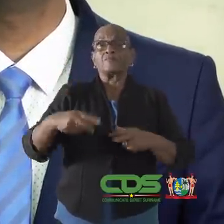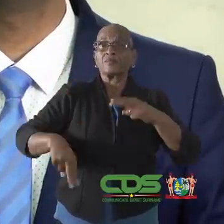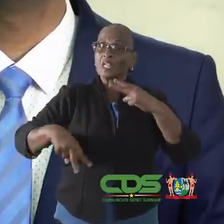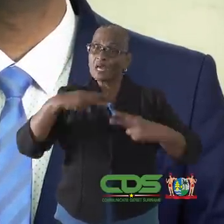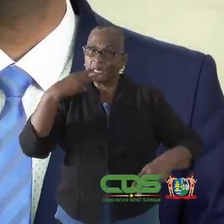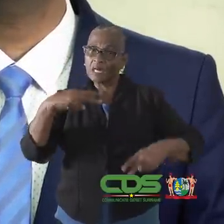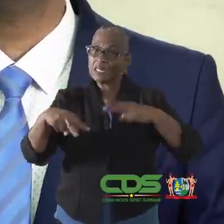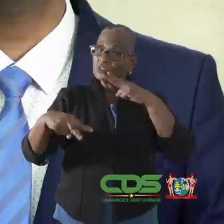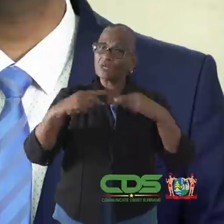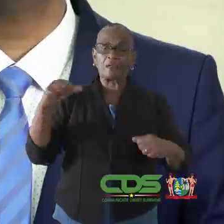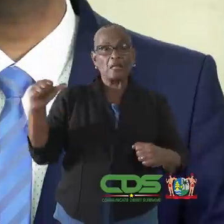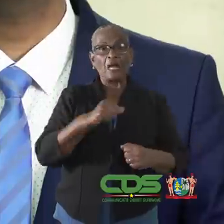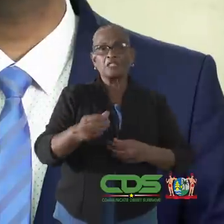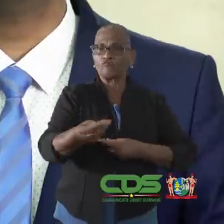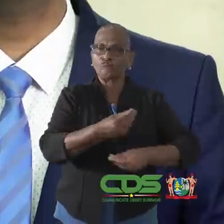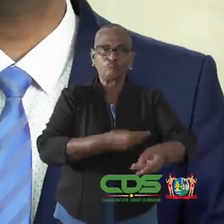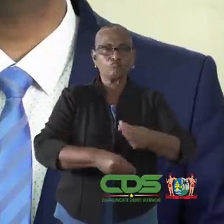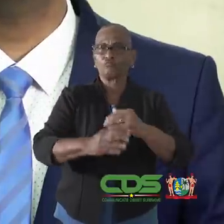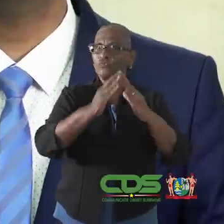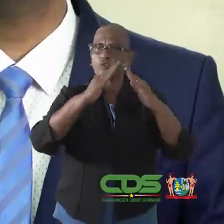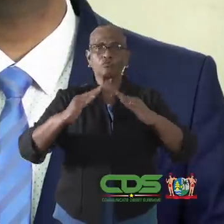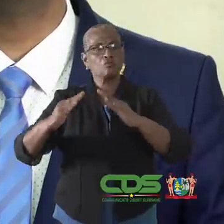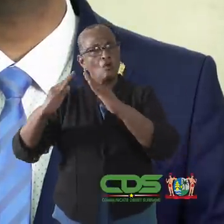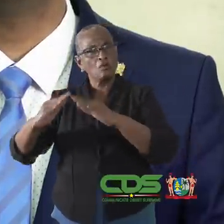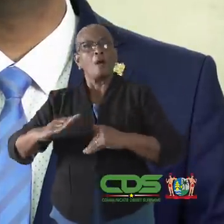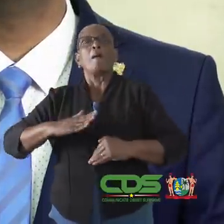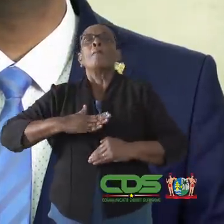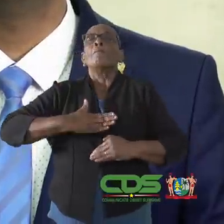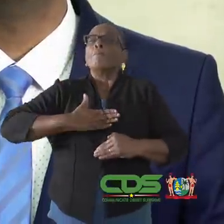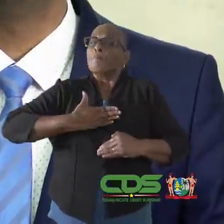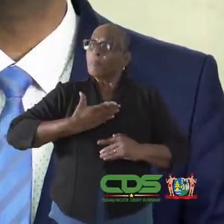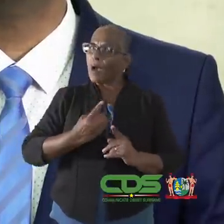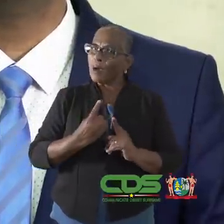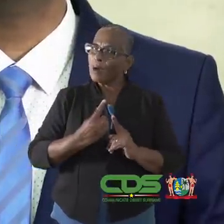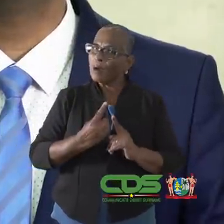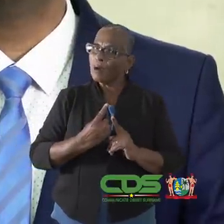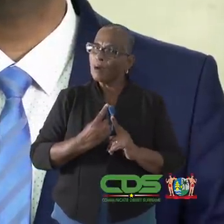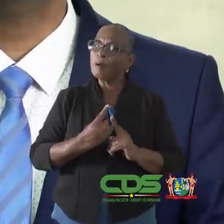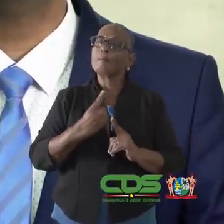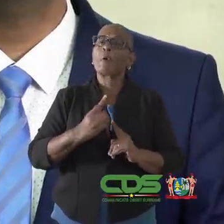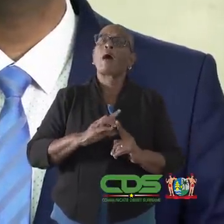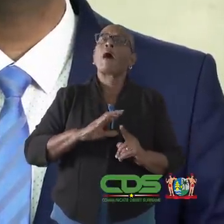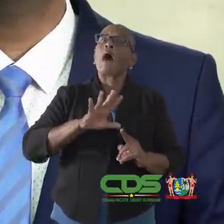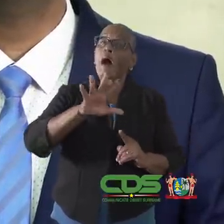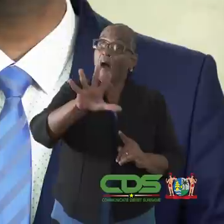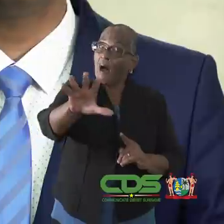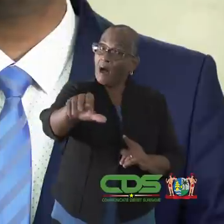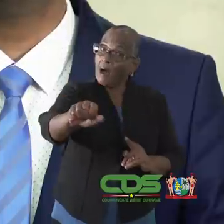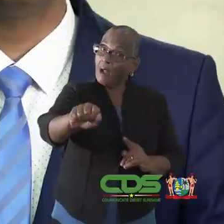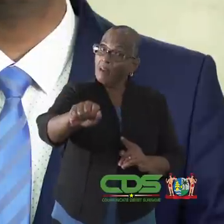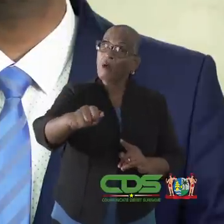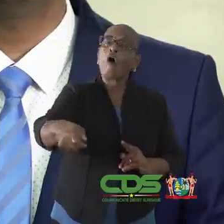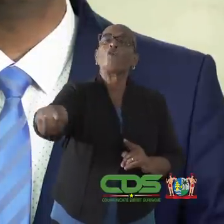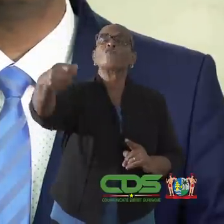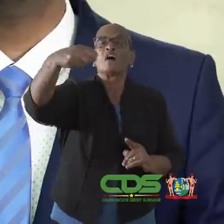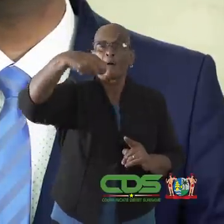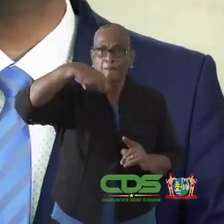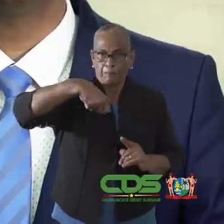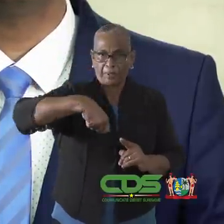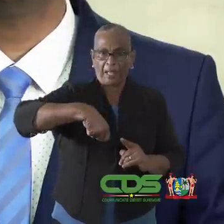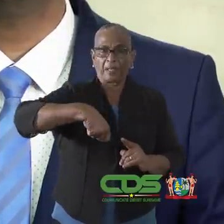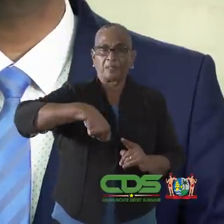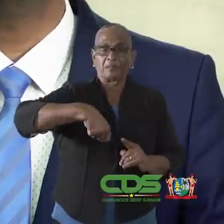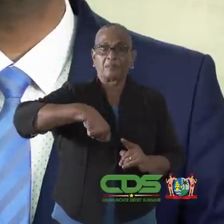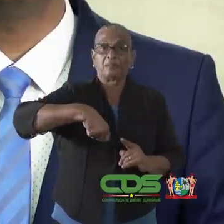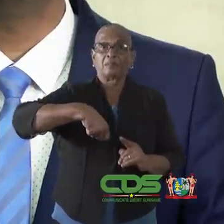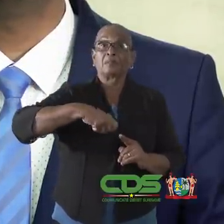7. Restaurants en andere commerciële eetgelegenheden mogen uitsluitend ten behoefte van afhaal of